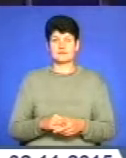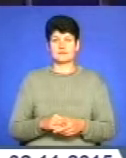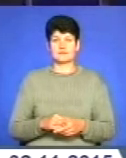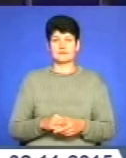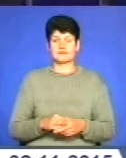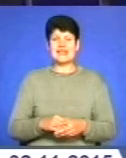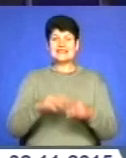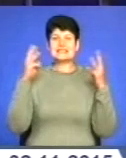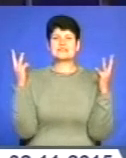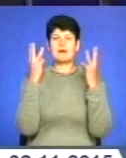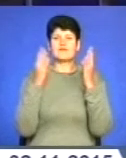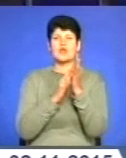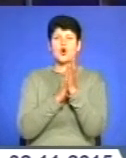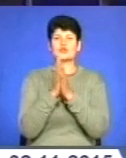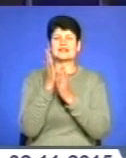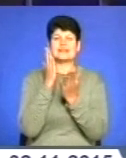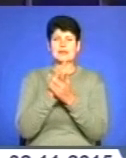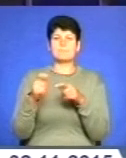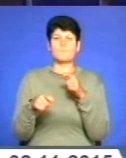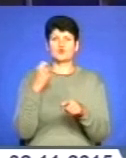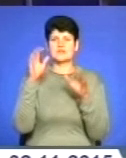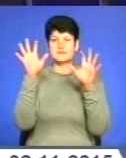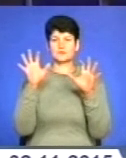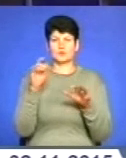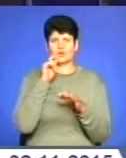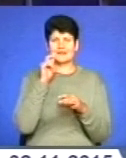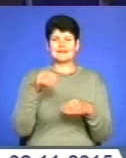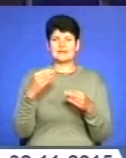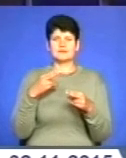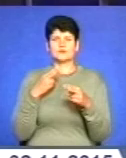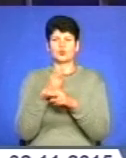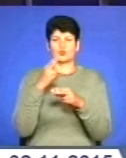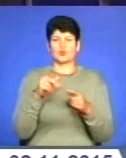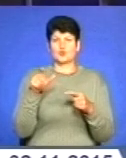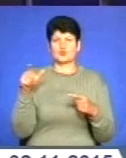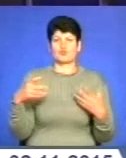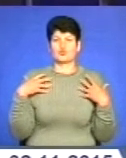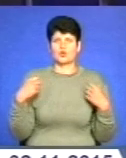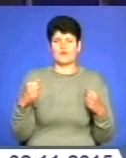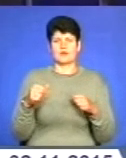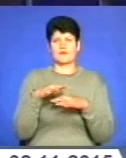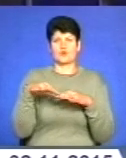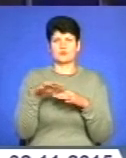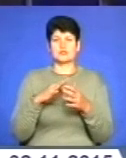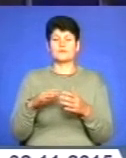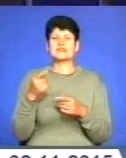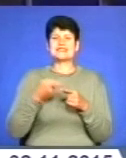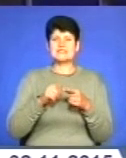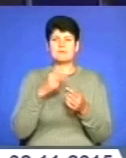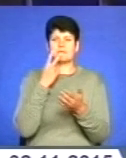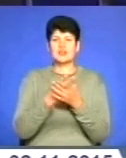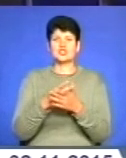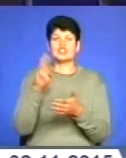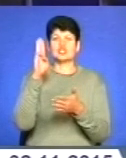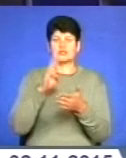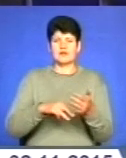Спалювання рослинних залишків є порушенням законодавства України, завдає шкоди людському здоров'ю і навколишньому середовищу. За це передбачений штраф